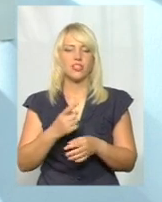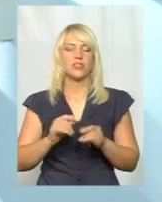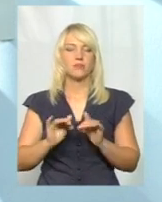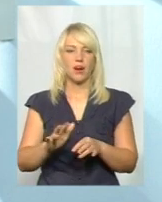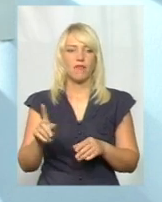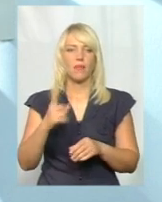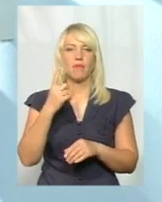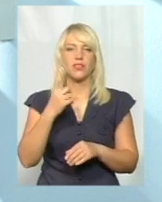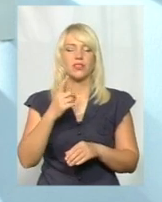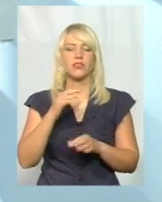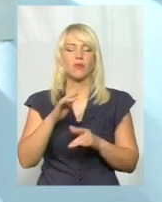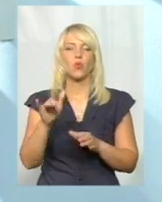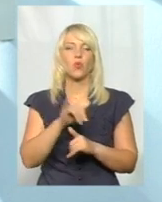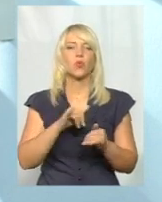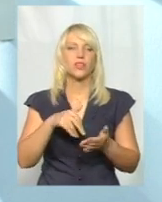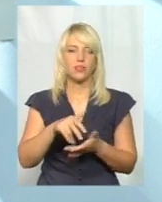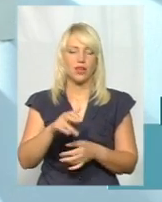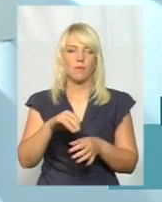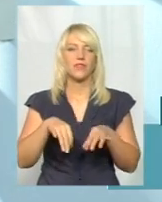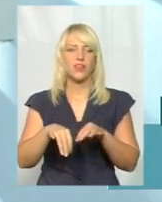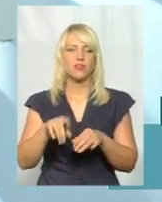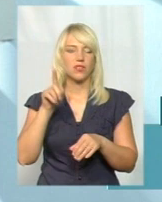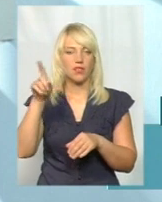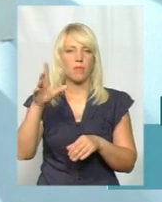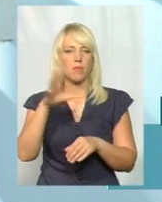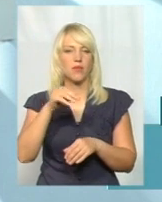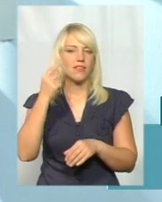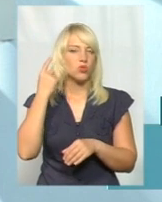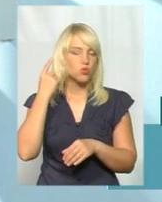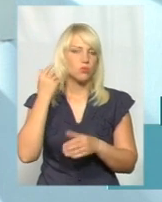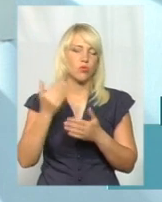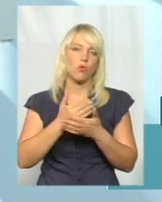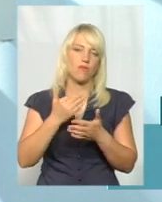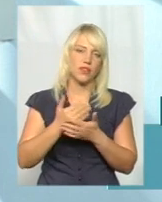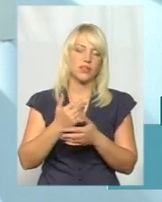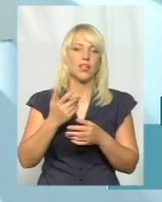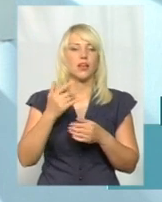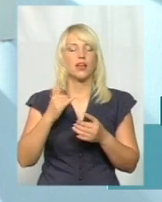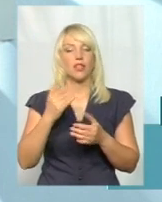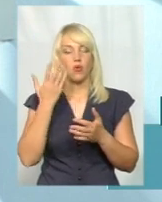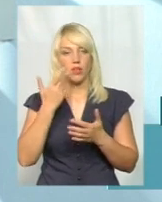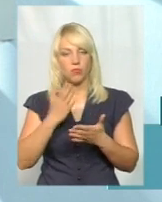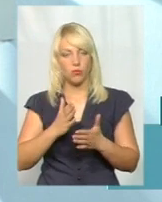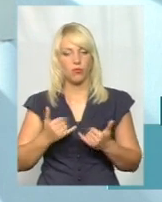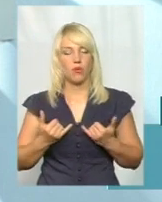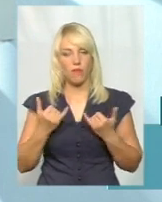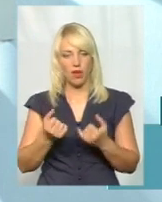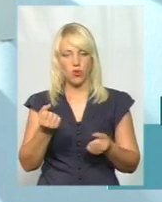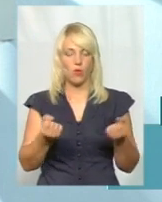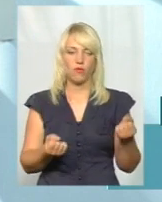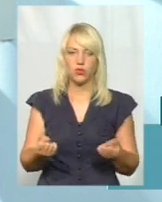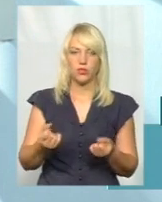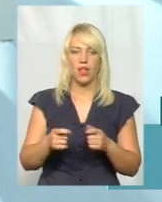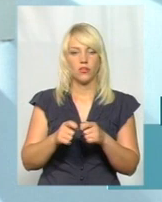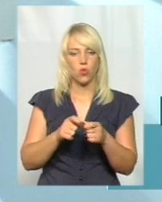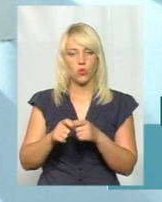стоїмо і куди йдемо? Транспорт. Ось там ми всі чуємо всі новини, все ми робимо. І коли ми почнемо відноситись з повагою до водія, до кондуктора і